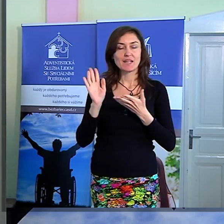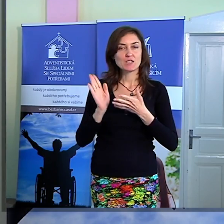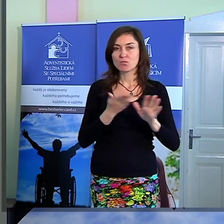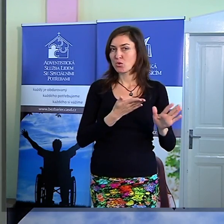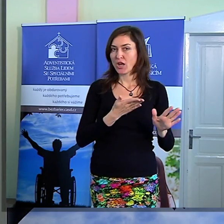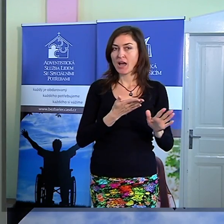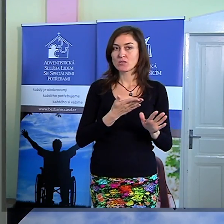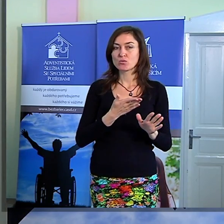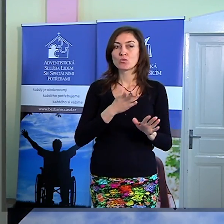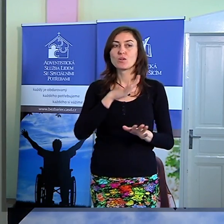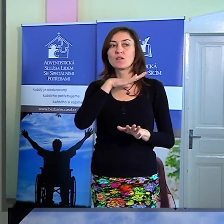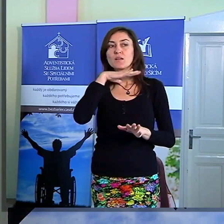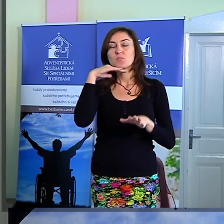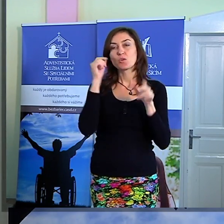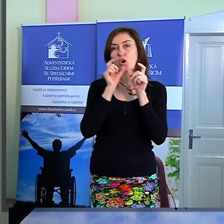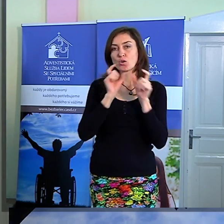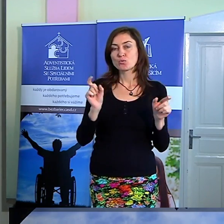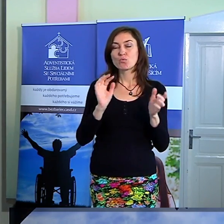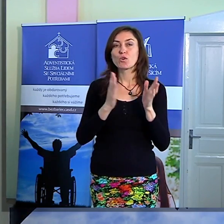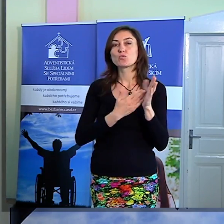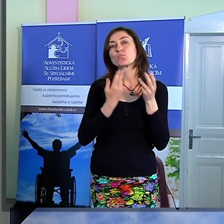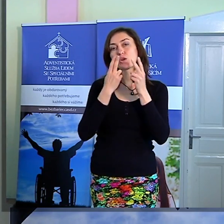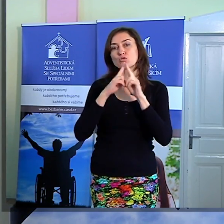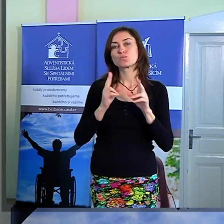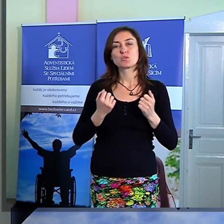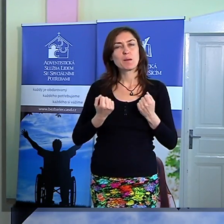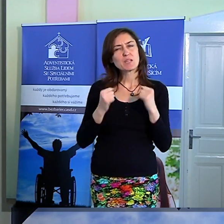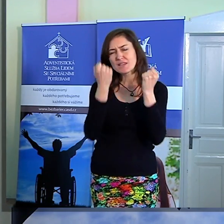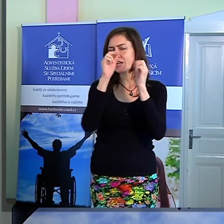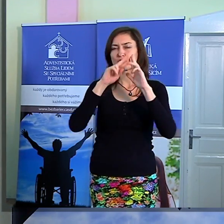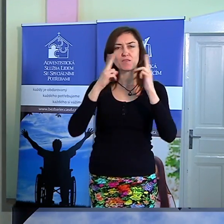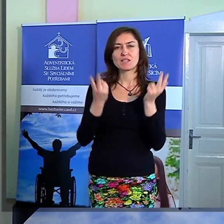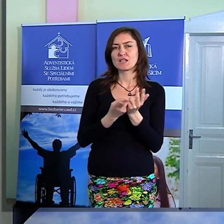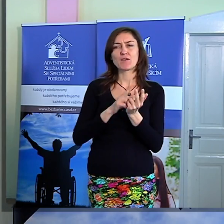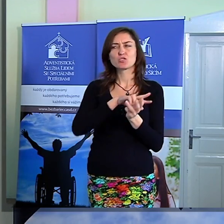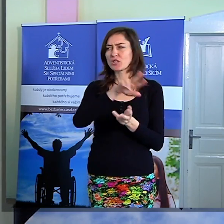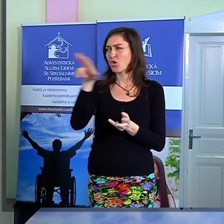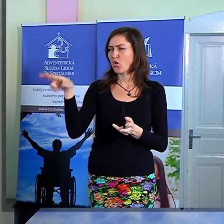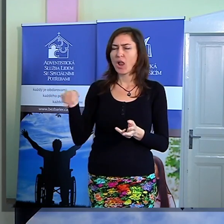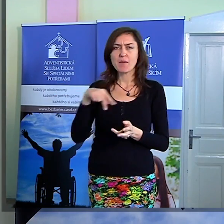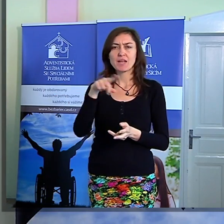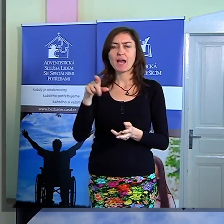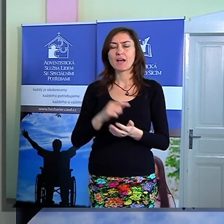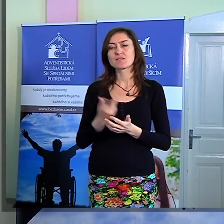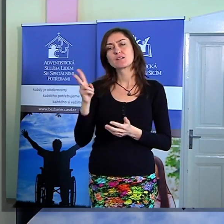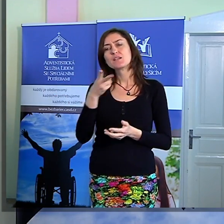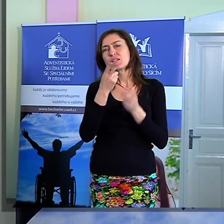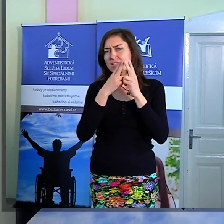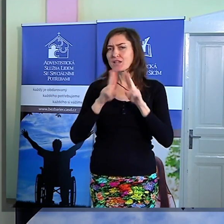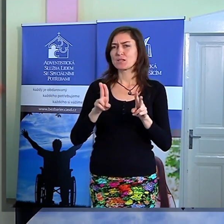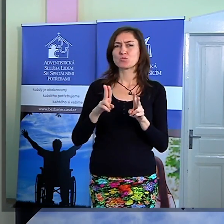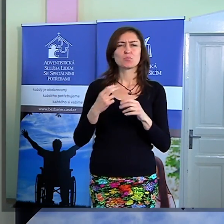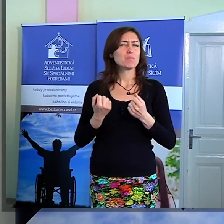Je mnoho důvodů, proč můžeme být naštvaní na všechno kolem nás. Někdy můžeme být